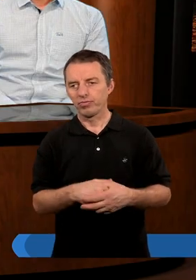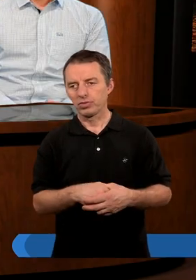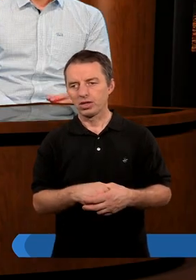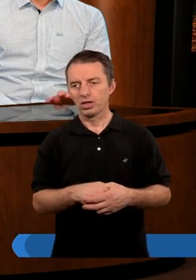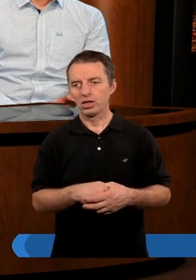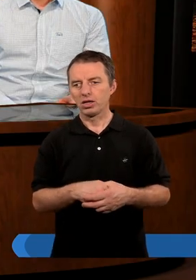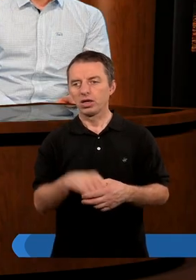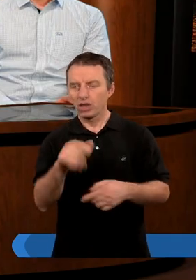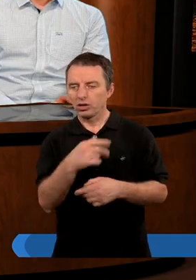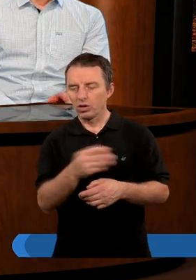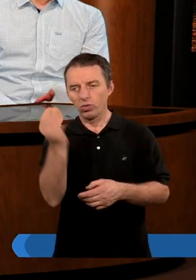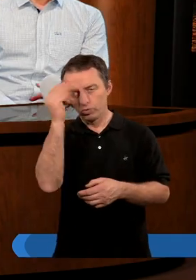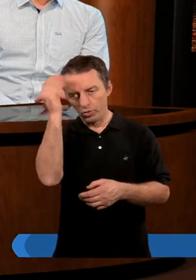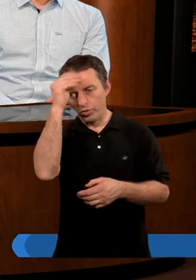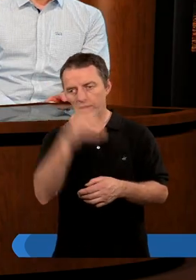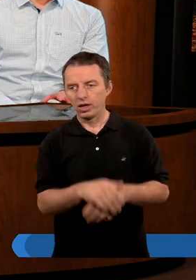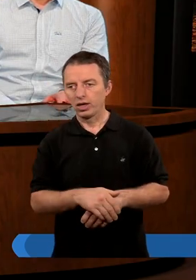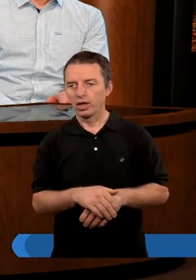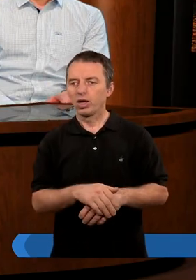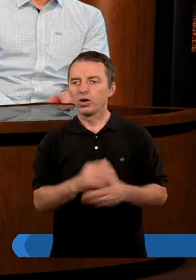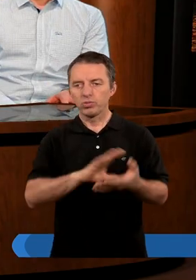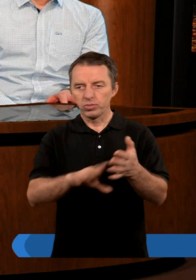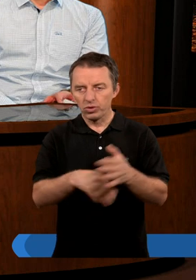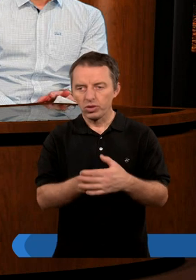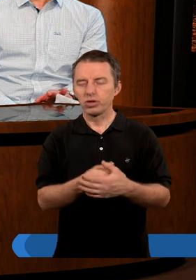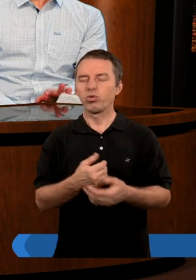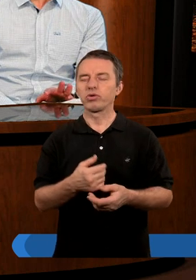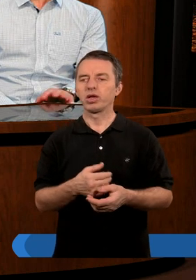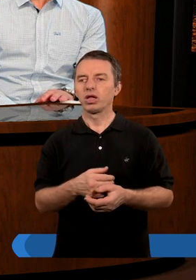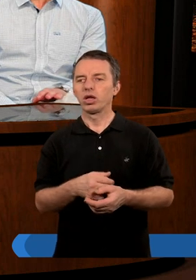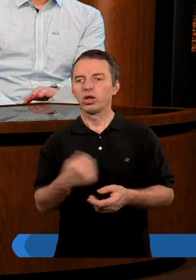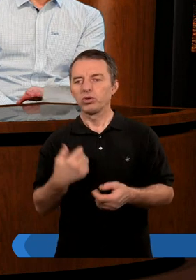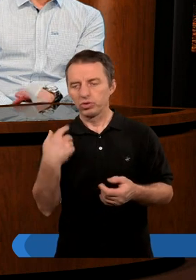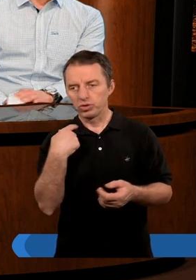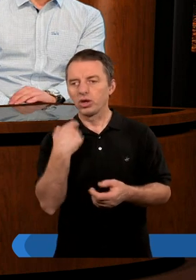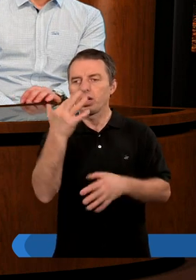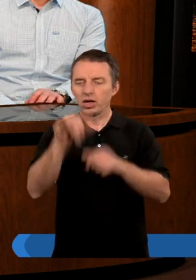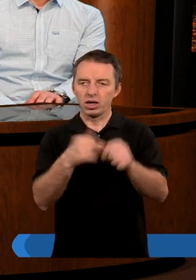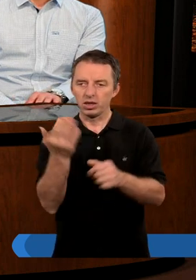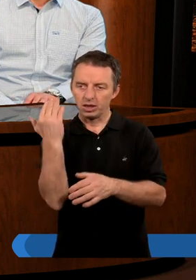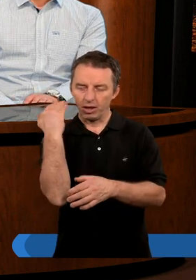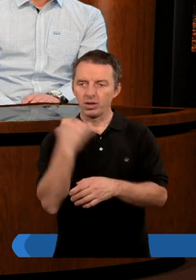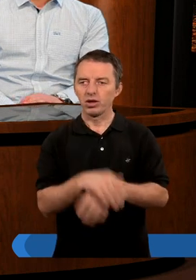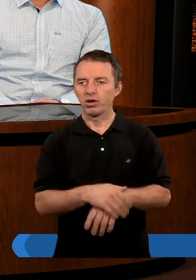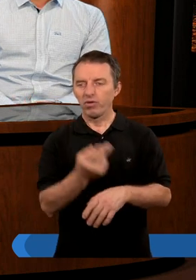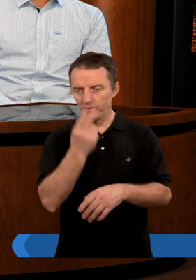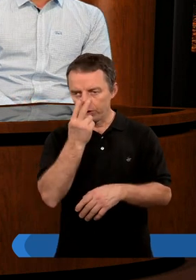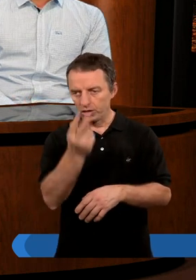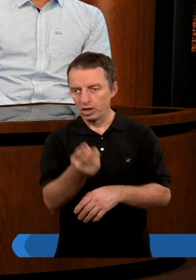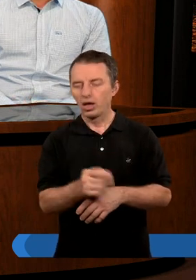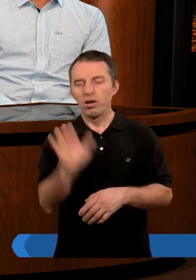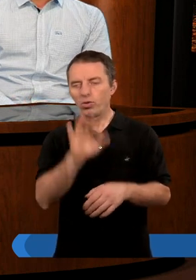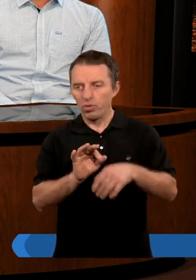Wiecie, ja jak się nawróciłem, zacząłem czytać Biblię, nawróciłem się, to było około dziesięciu lat temu, to myślałem,